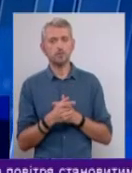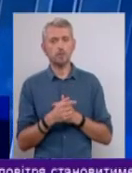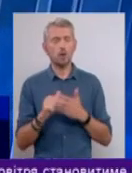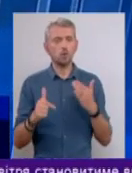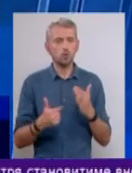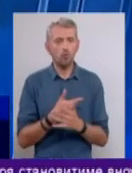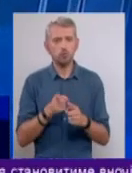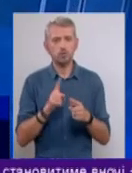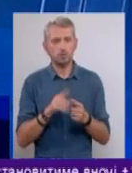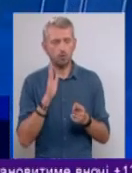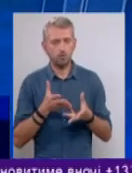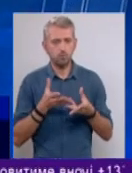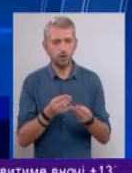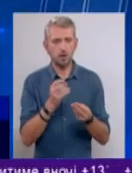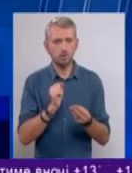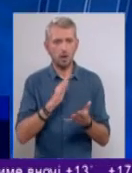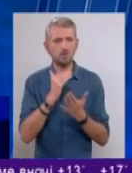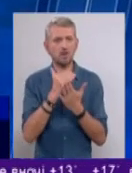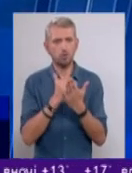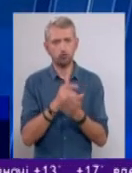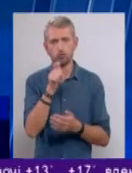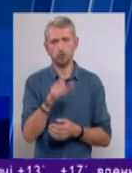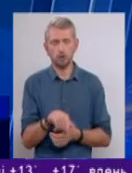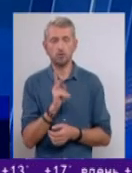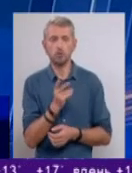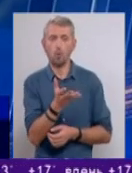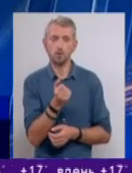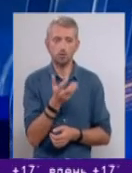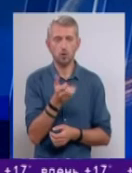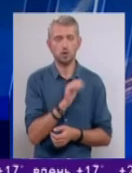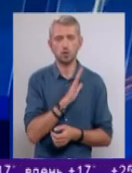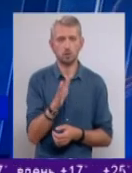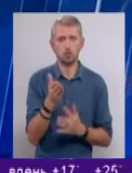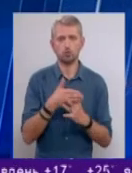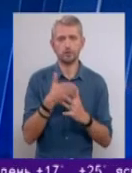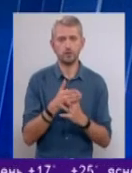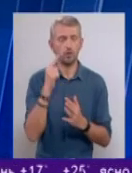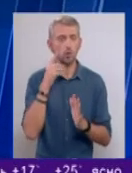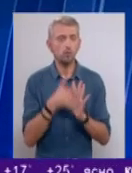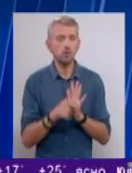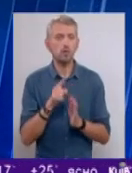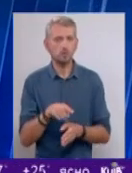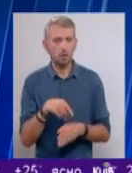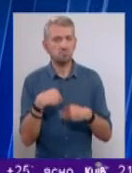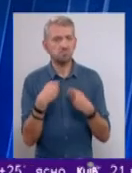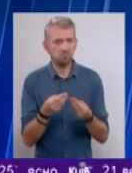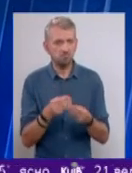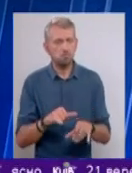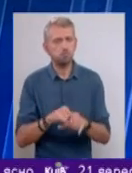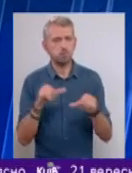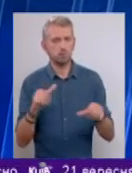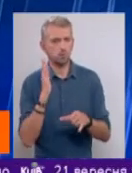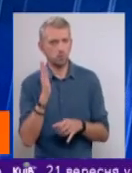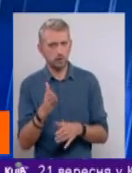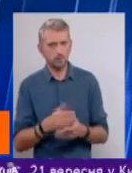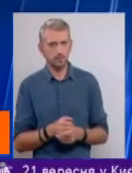знову ж таки, це вплине на статус людини. Та, що отримує чи не отримує субсидію. Зрозуміло, що це дасть приріст. Однозначно.